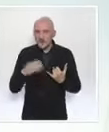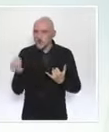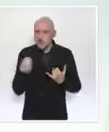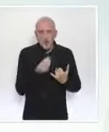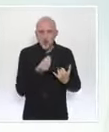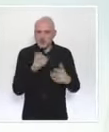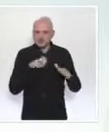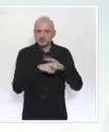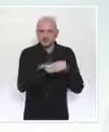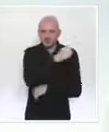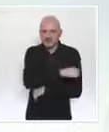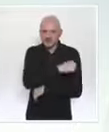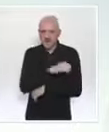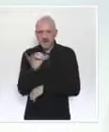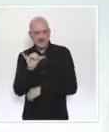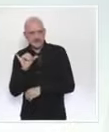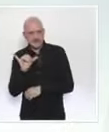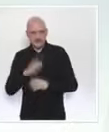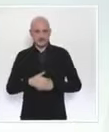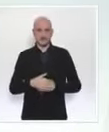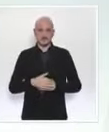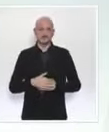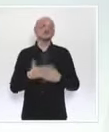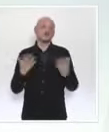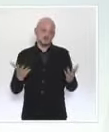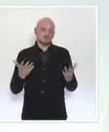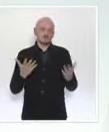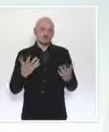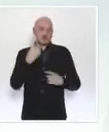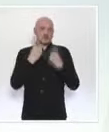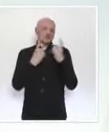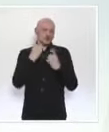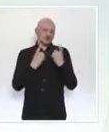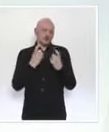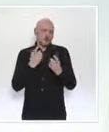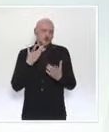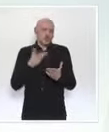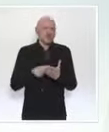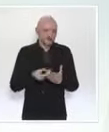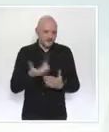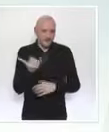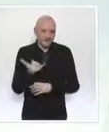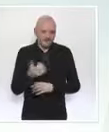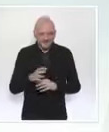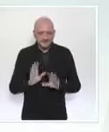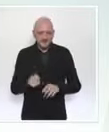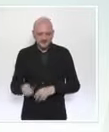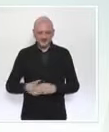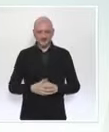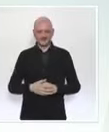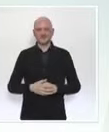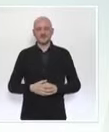Et par qui ? Et certainement, bien d'autres questions encore. Nous essaierons de répondre